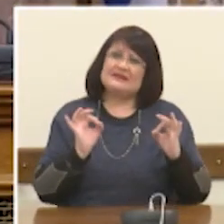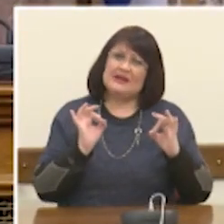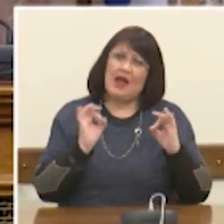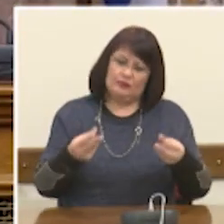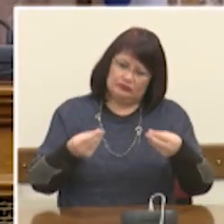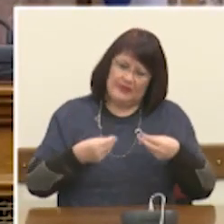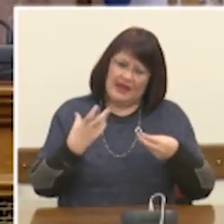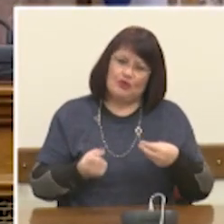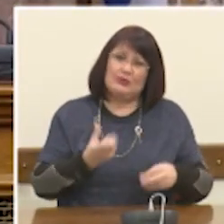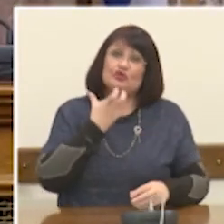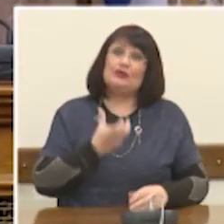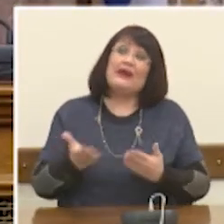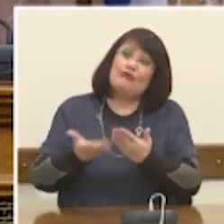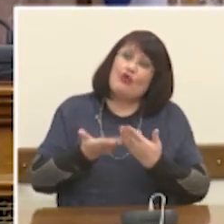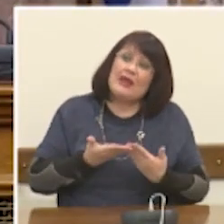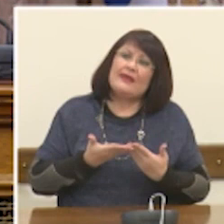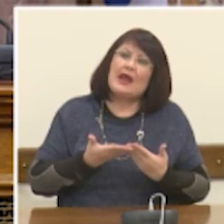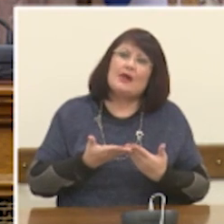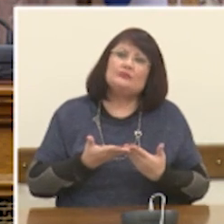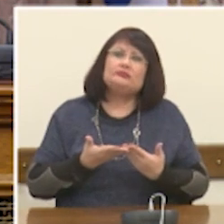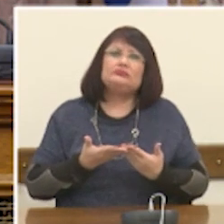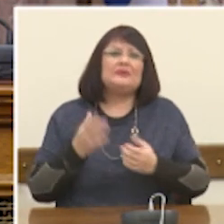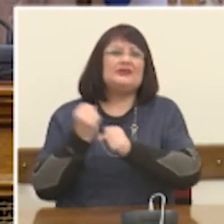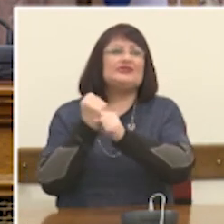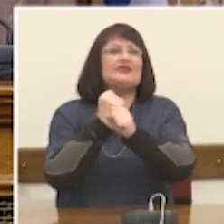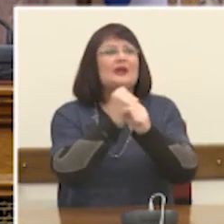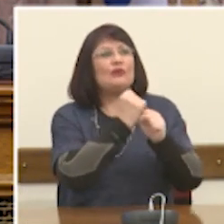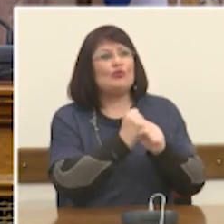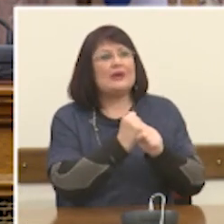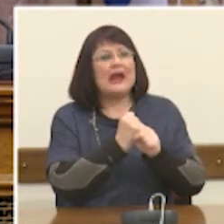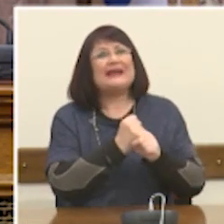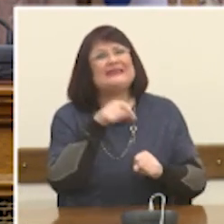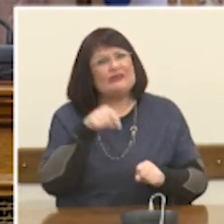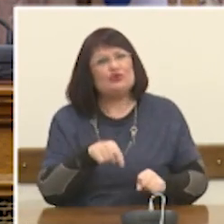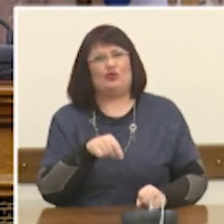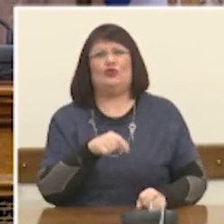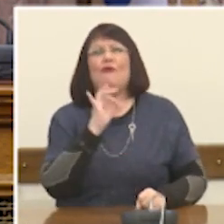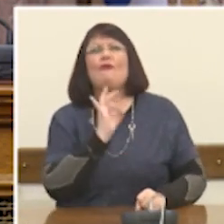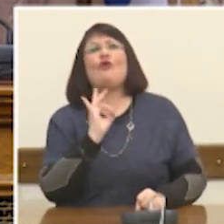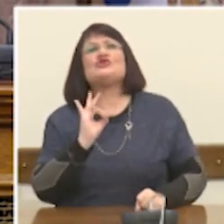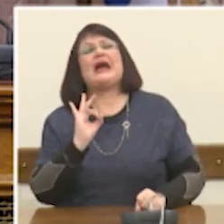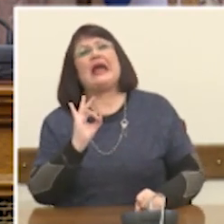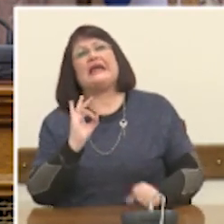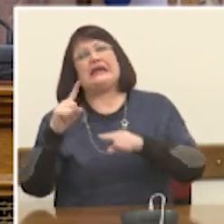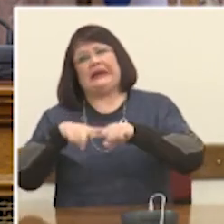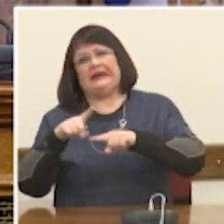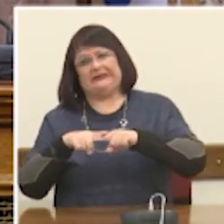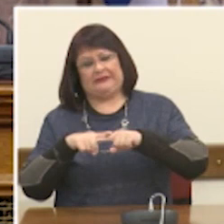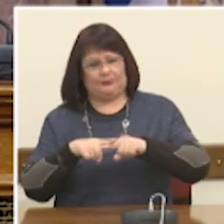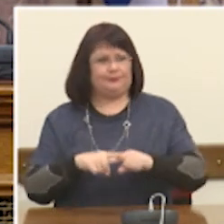μια σοβαρή συνδρομή στο έργο του Foresight Greece. Είναι ένα σχήμα το οποίο